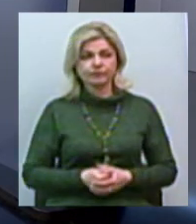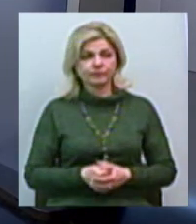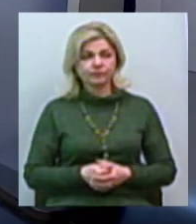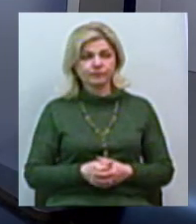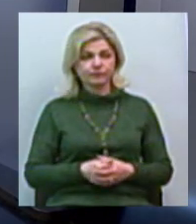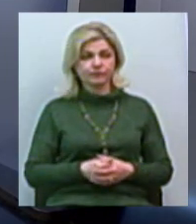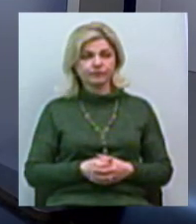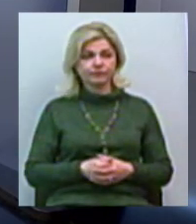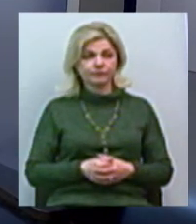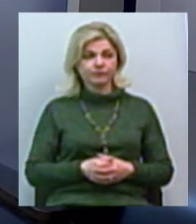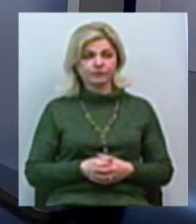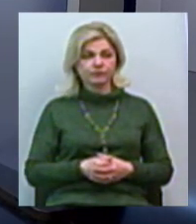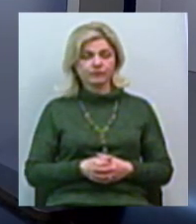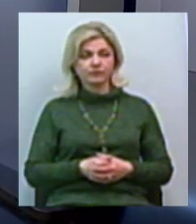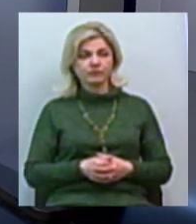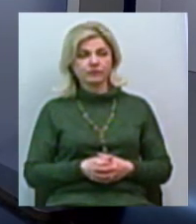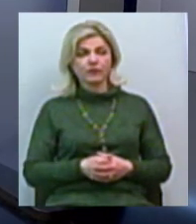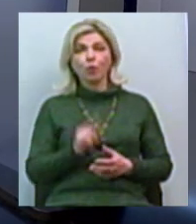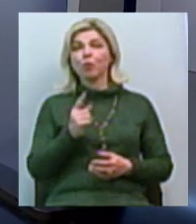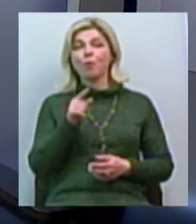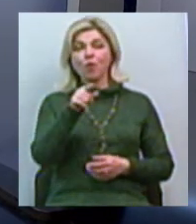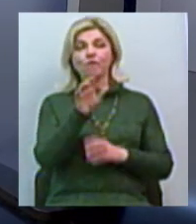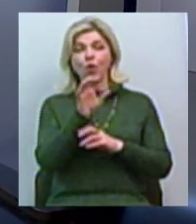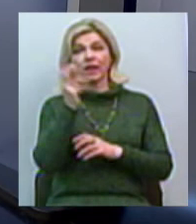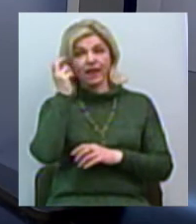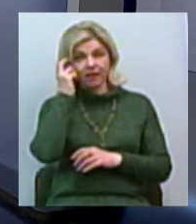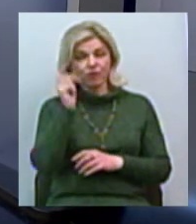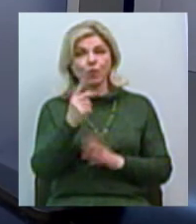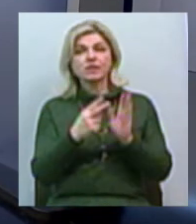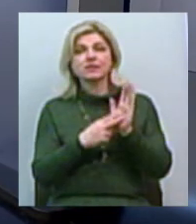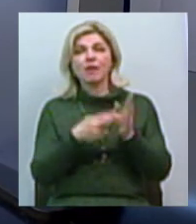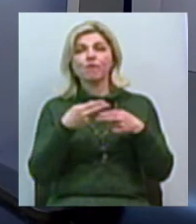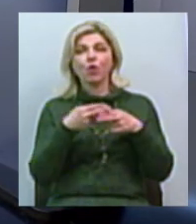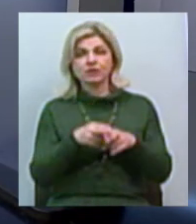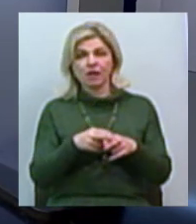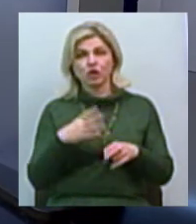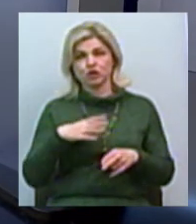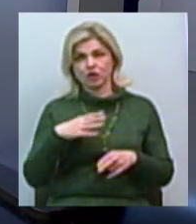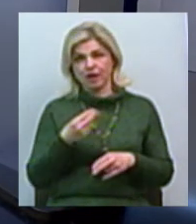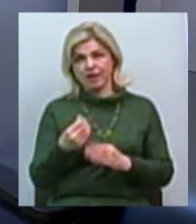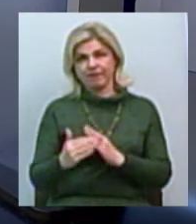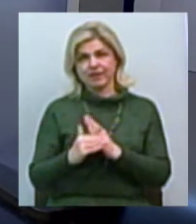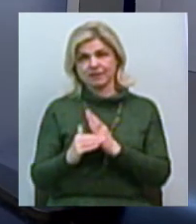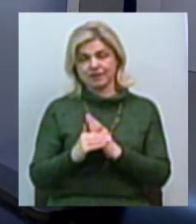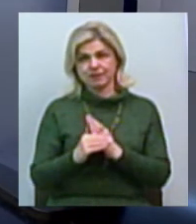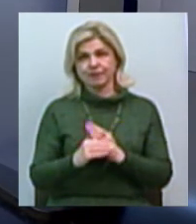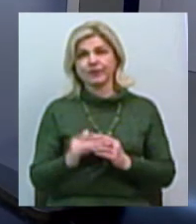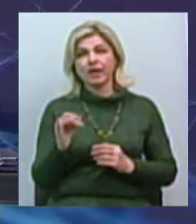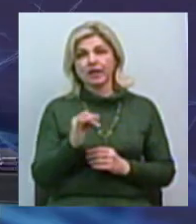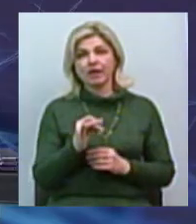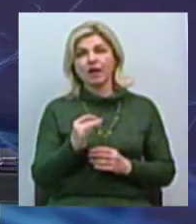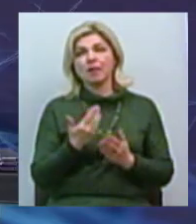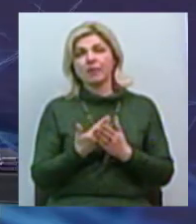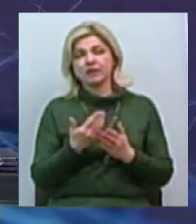чому київський, тому що 7 вокзалів пропонується так, таким чином. Совершенно верно. Чекають інвестицій, київський тому що. Міниціерство інфраструктури утверждает, що целых